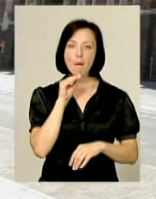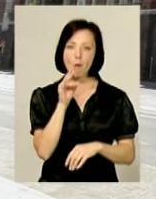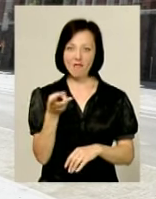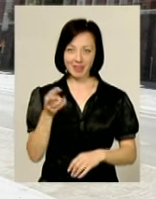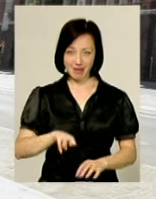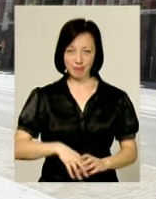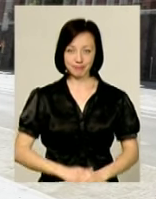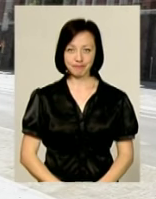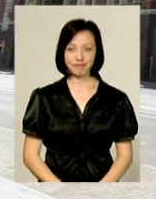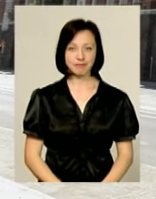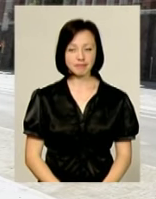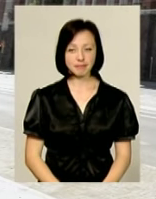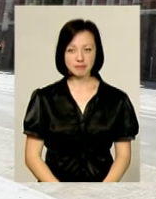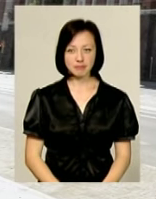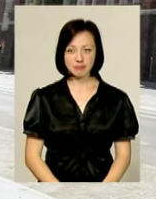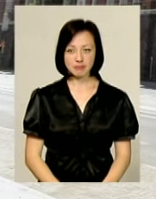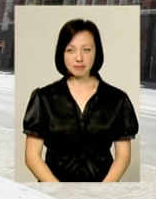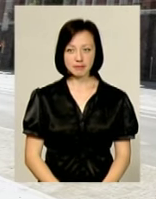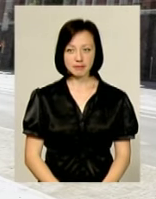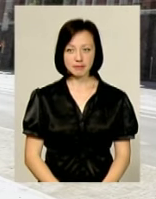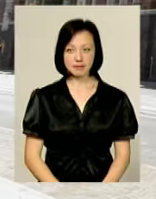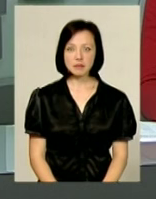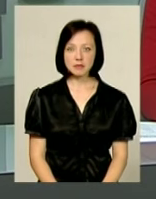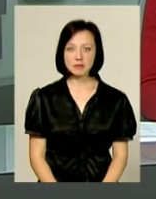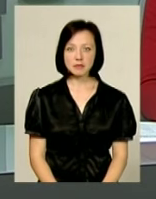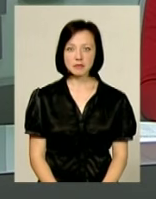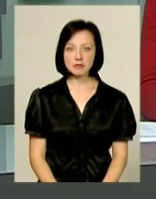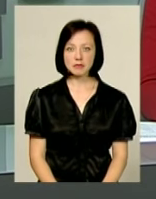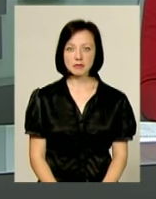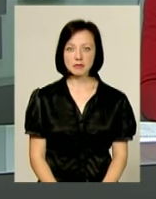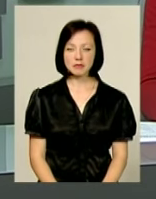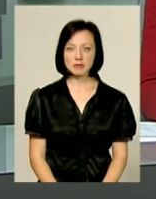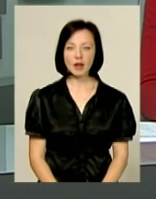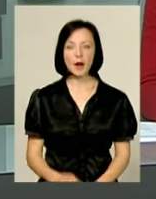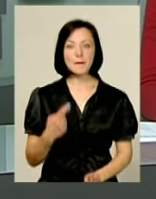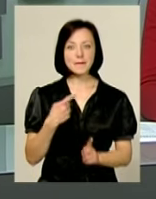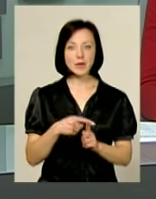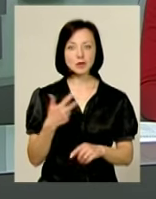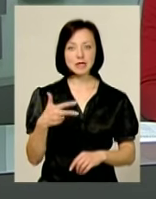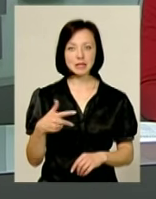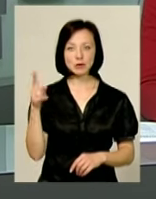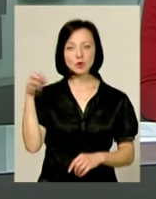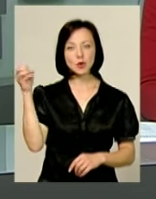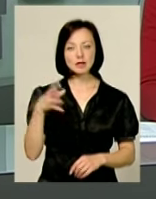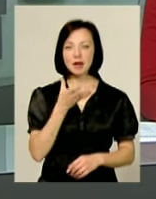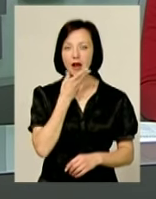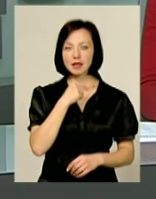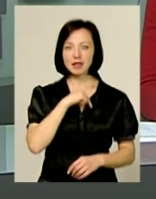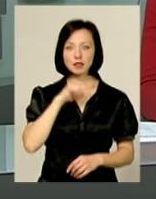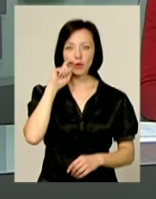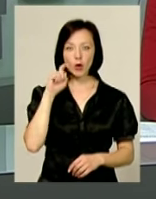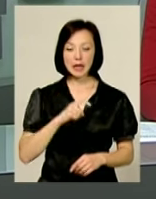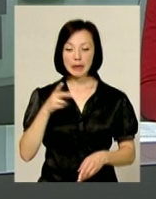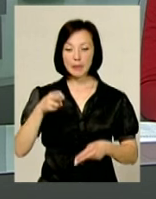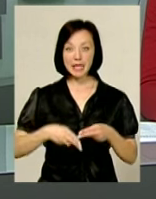Світлана Русіна, Володимир Саприкін для інформаційного випуску. Плюс 30. Сонце та гарний настрій. В Україну